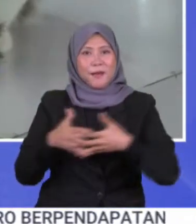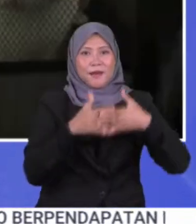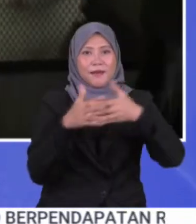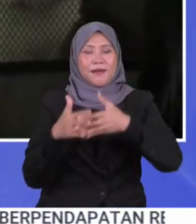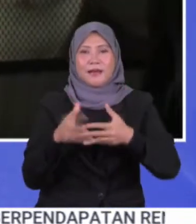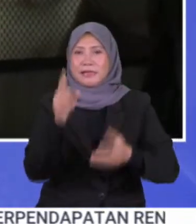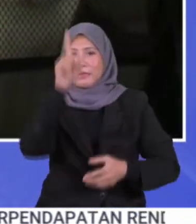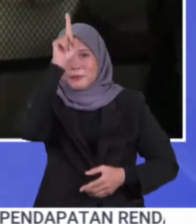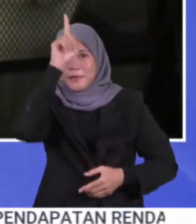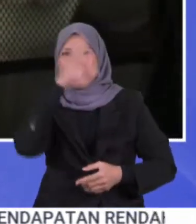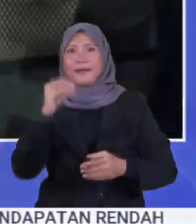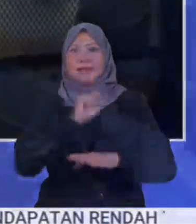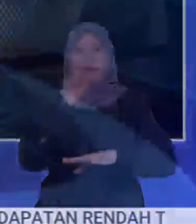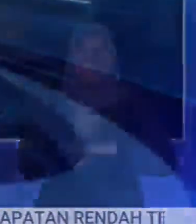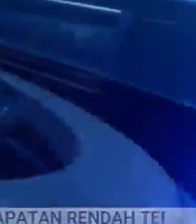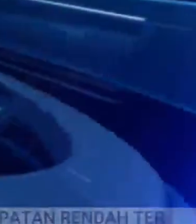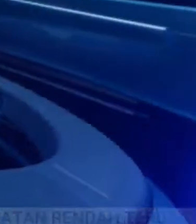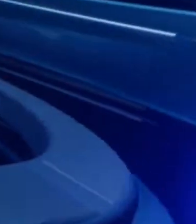Singapura